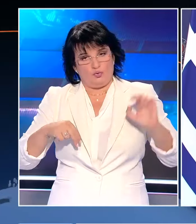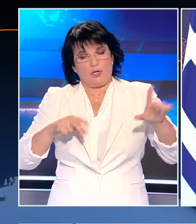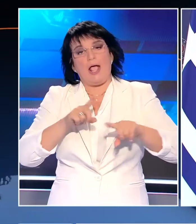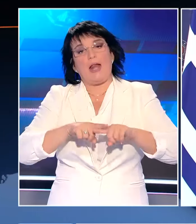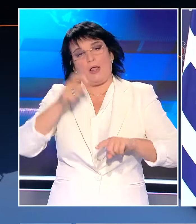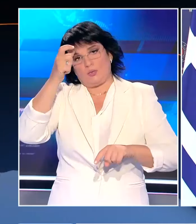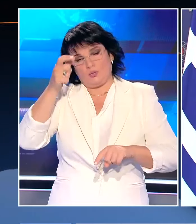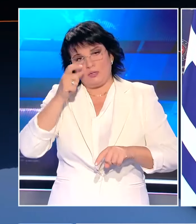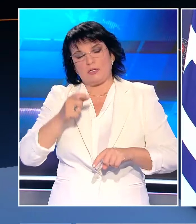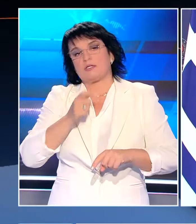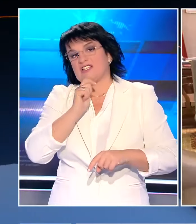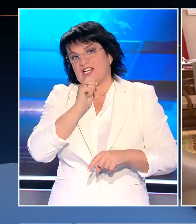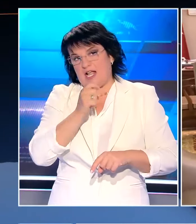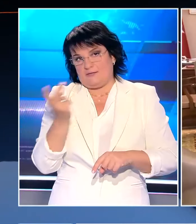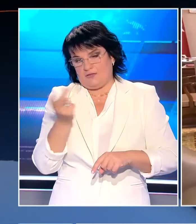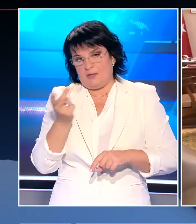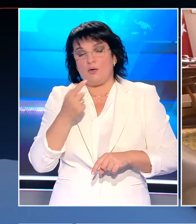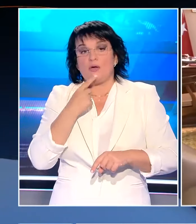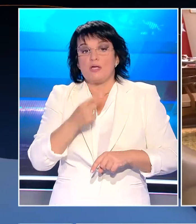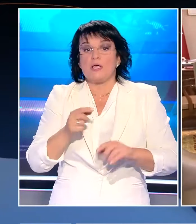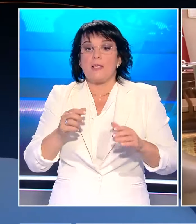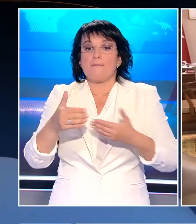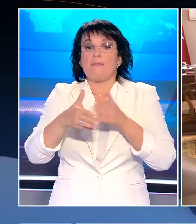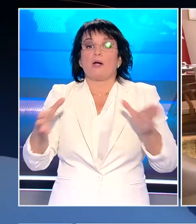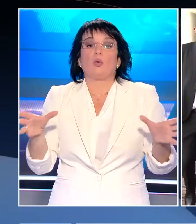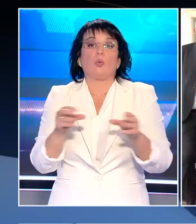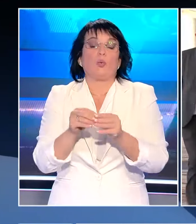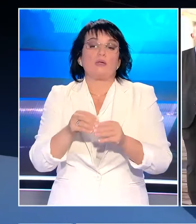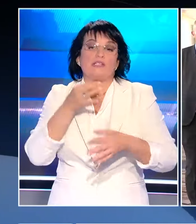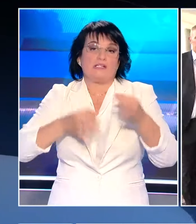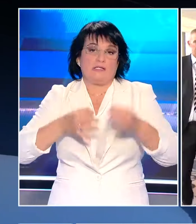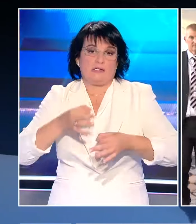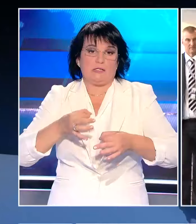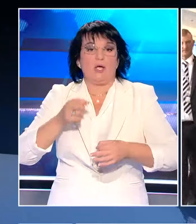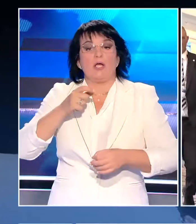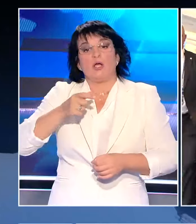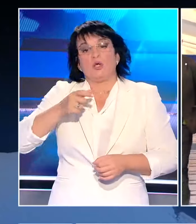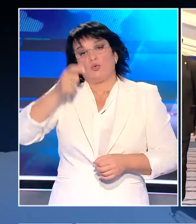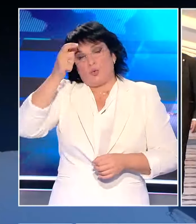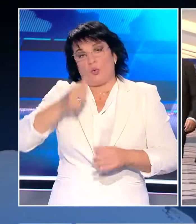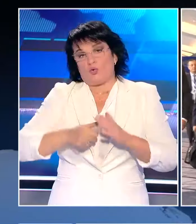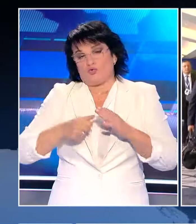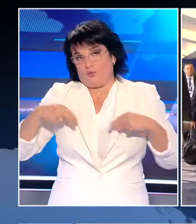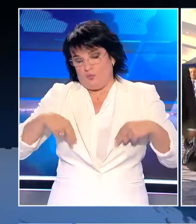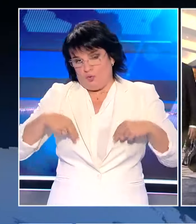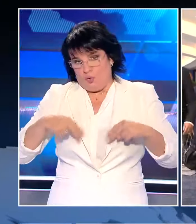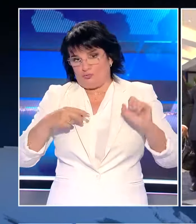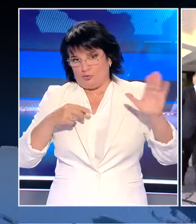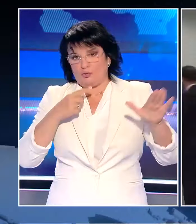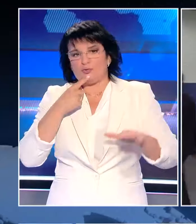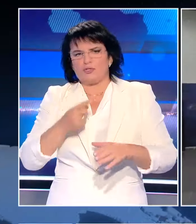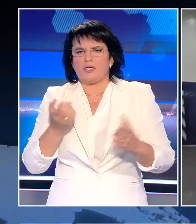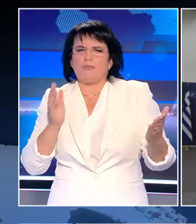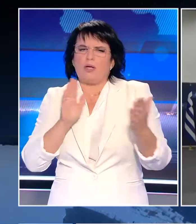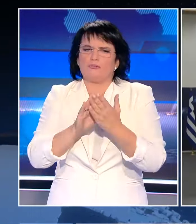Ελλάδας και Τουρκίας σε συνεντεύξεις τους θέτουν το πλαίσιο της συζήτησης. Ο Χακάν Φιντάν υπό τη λογική μιας ολιστικής προσέγγισης